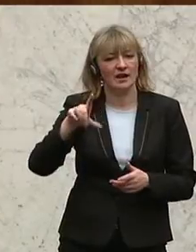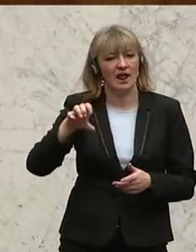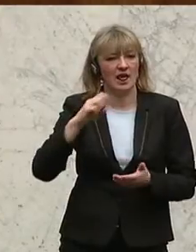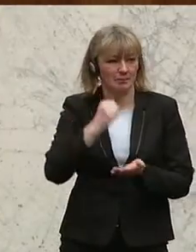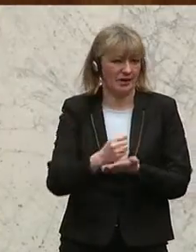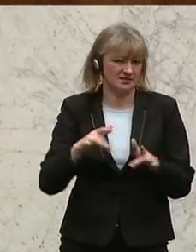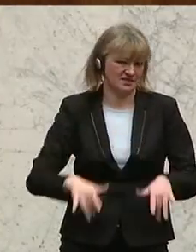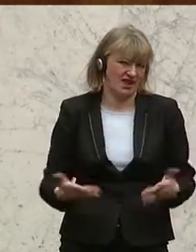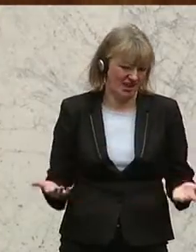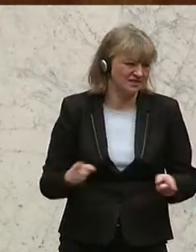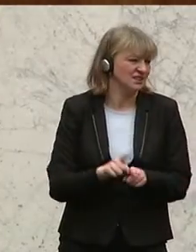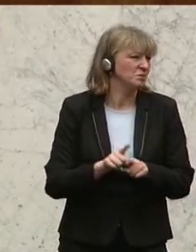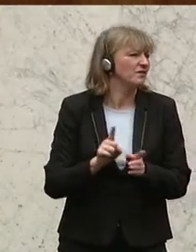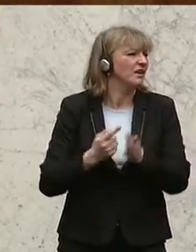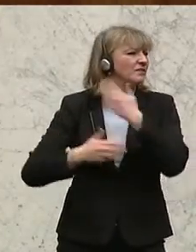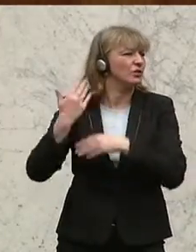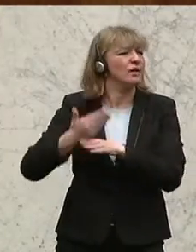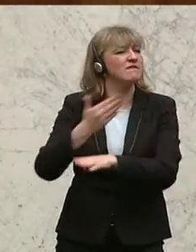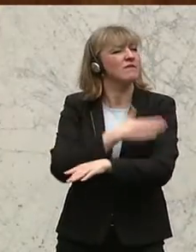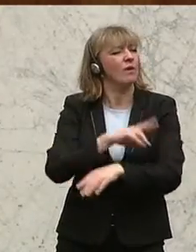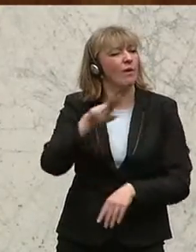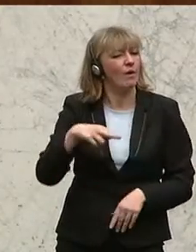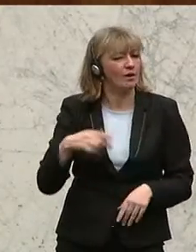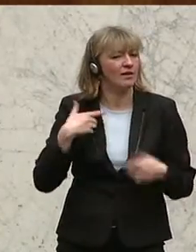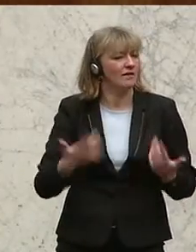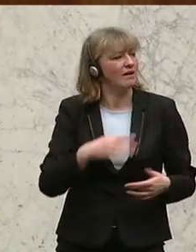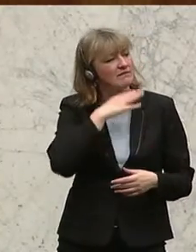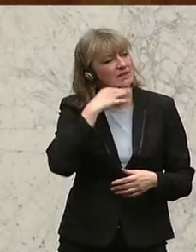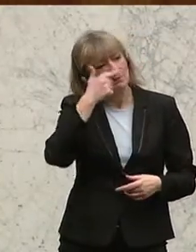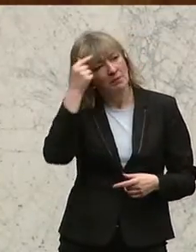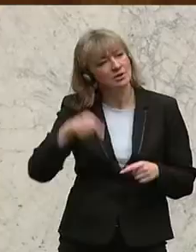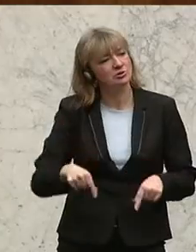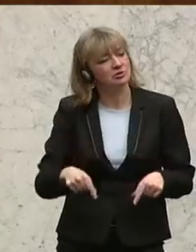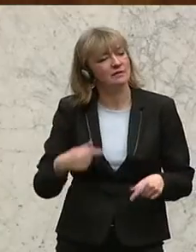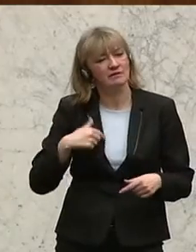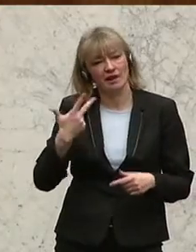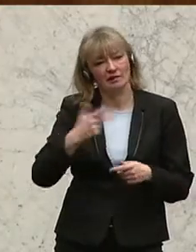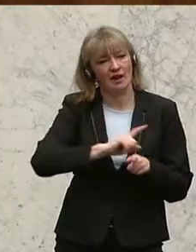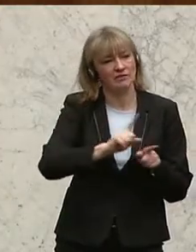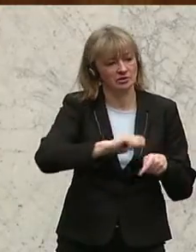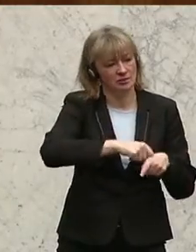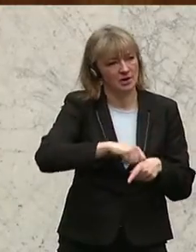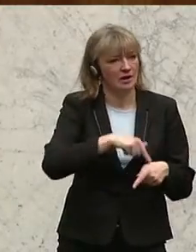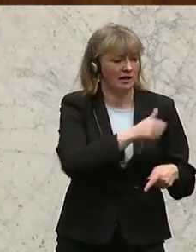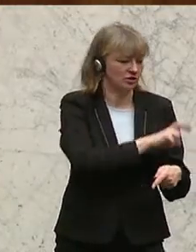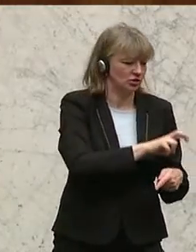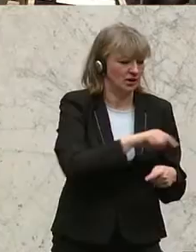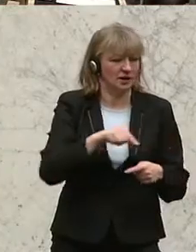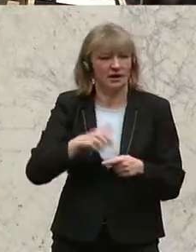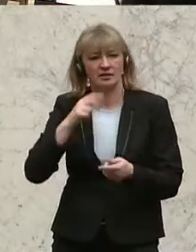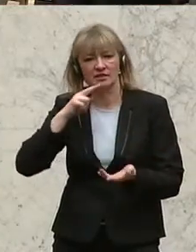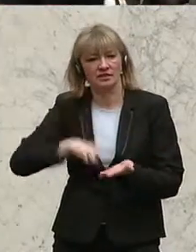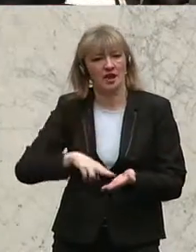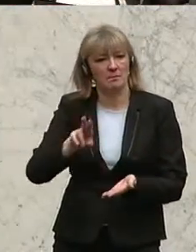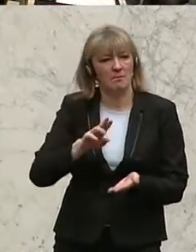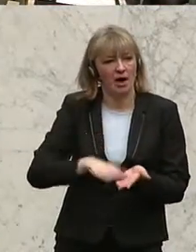Das ist so wie früher, bevor im Euro. Da haben auch ganz viele Menschen bei uns drei Geldbörserl gehabt. Eines mit Schilling, eines mit D